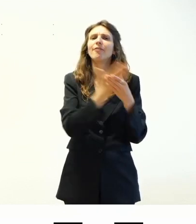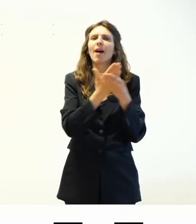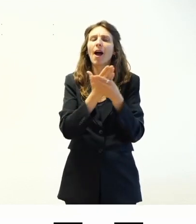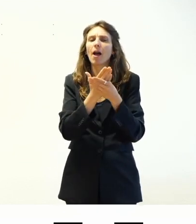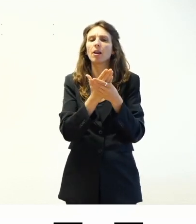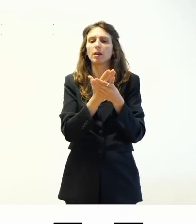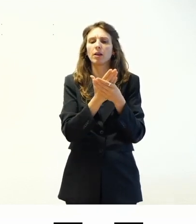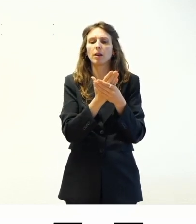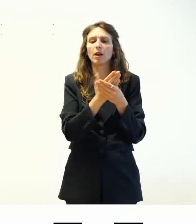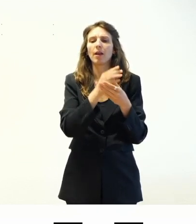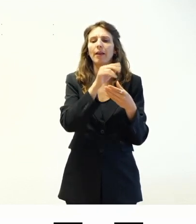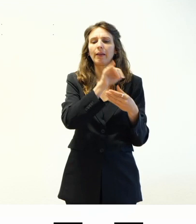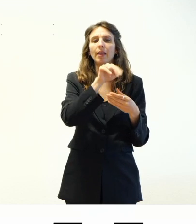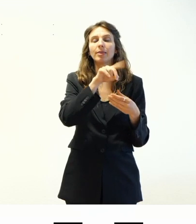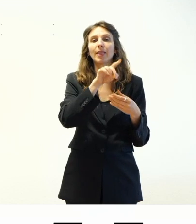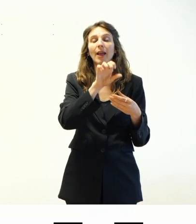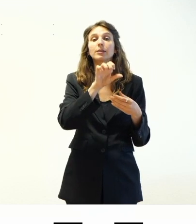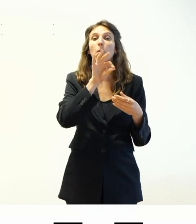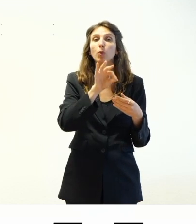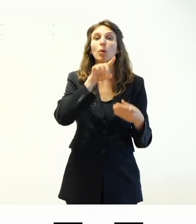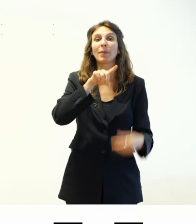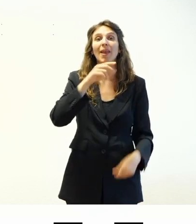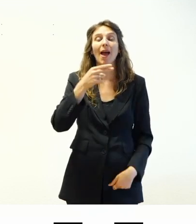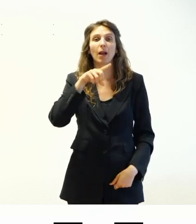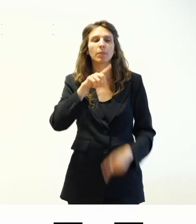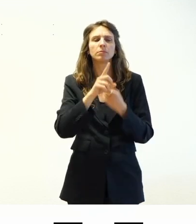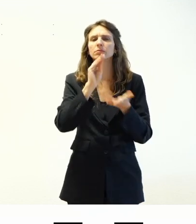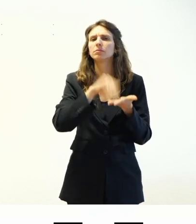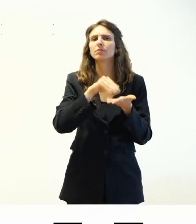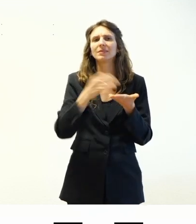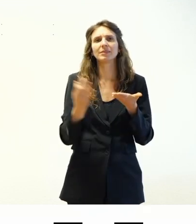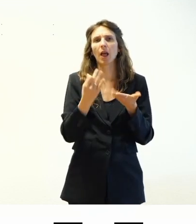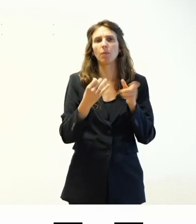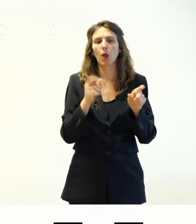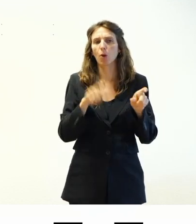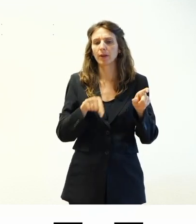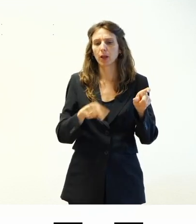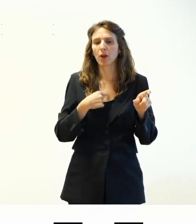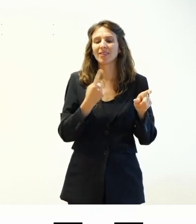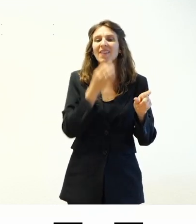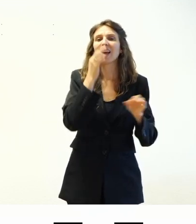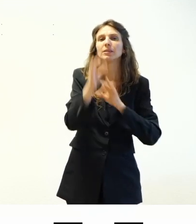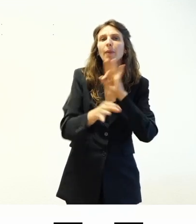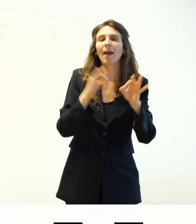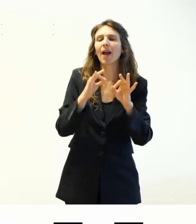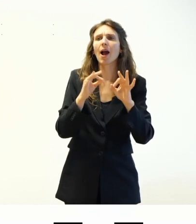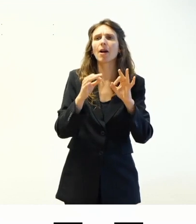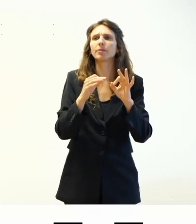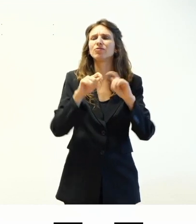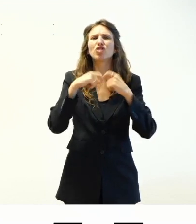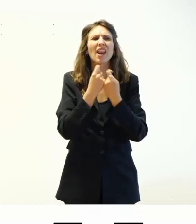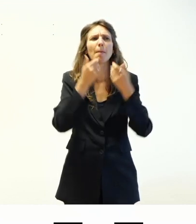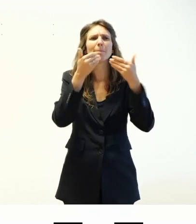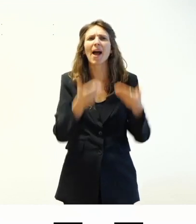.php che deve essere sempre presente. e mi descrive come deve essere fatto in generale una